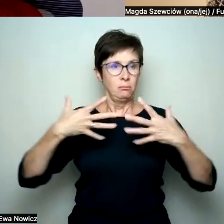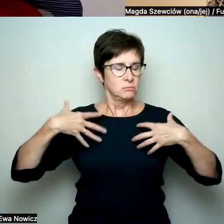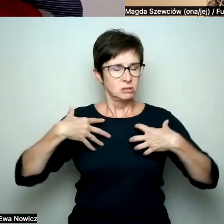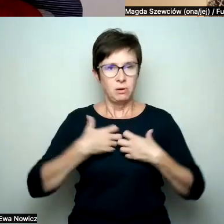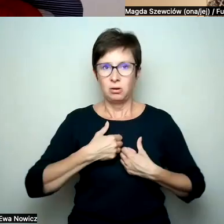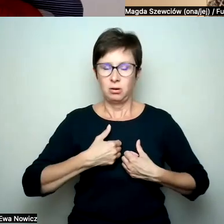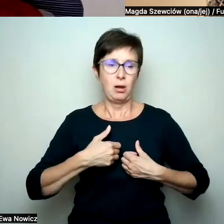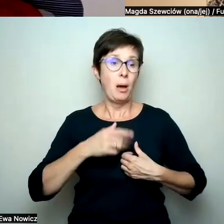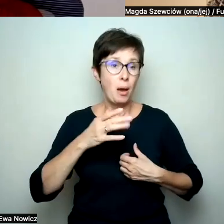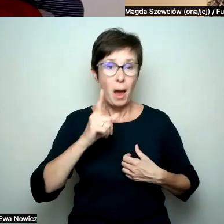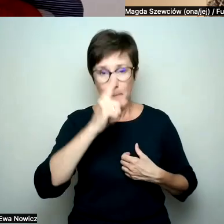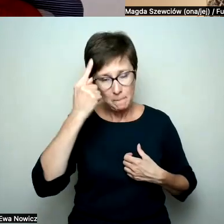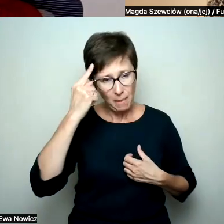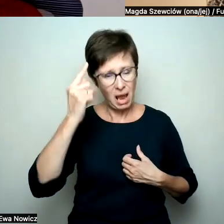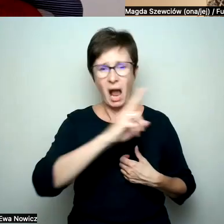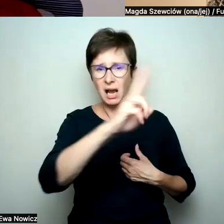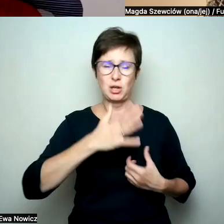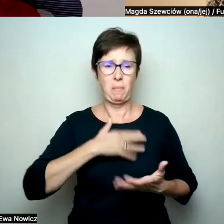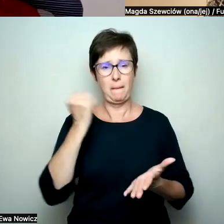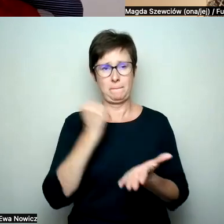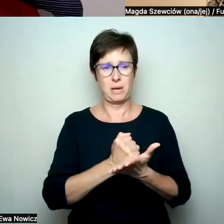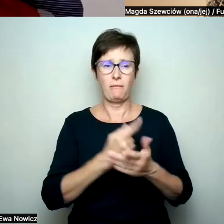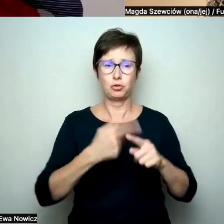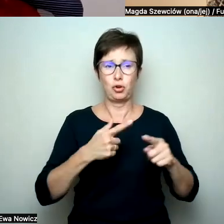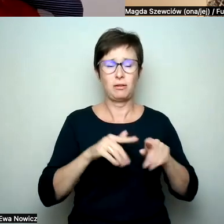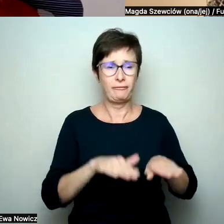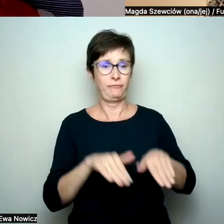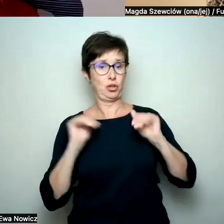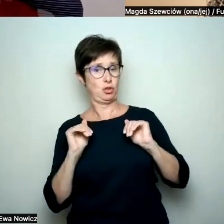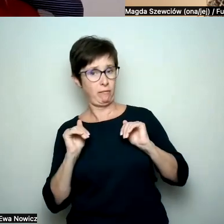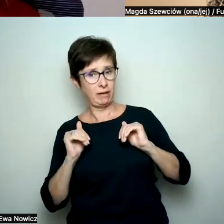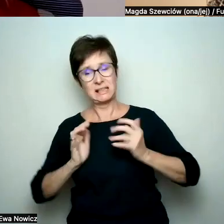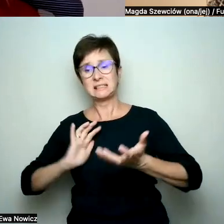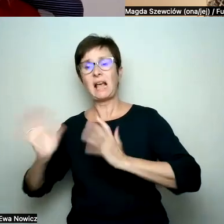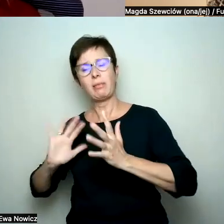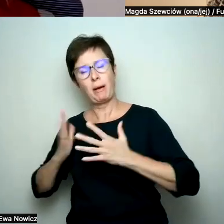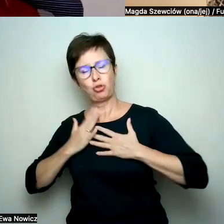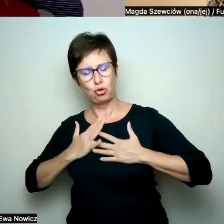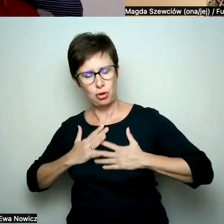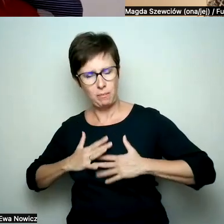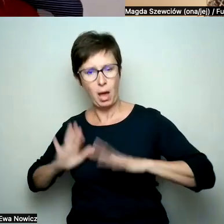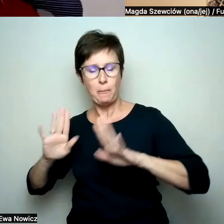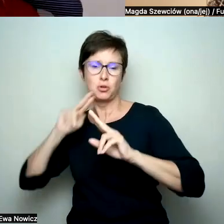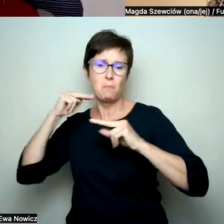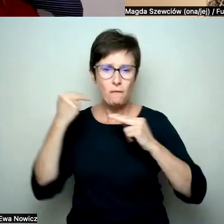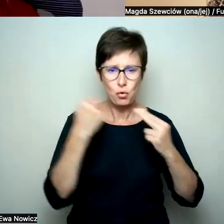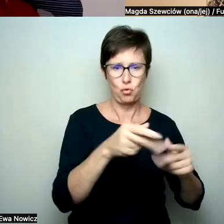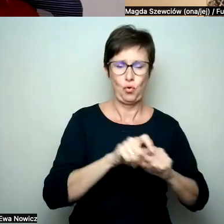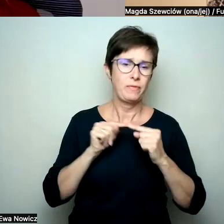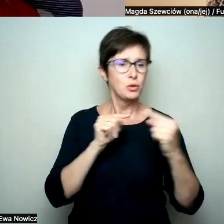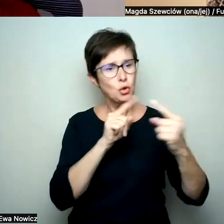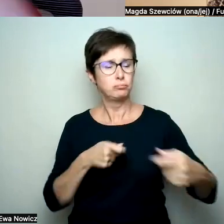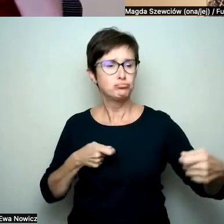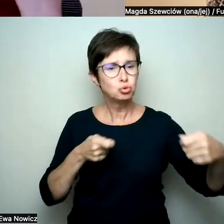prawo się z niej wycofać przynajmniej na chwilę, zadbać o siebie i potem wrócić i